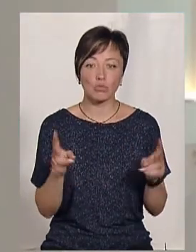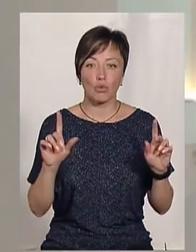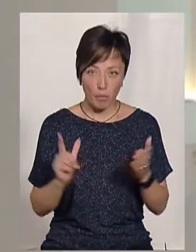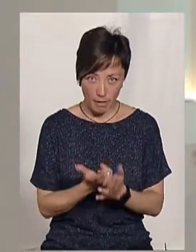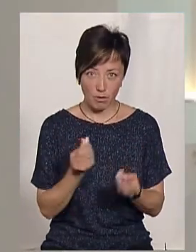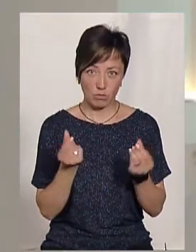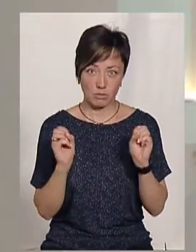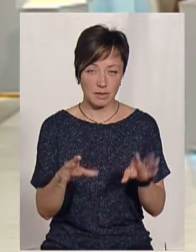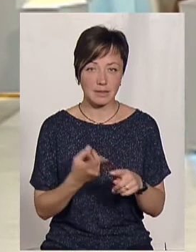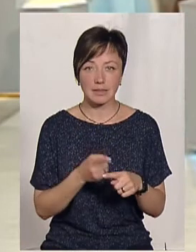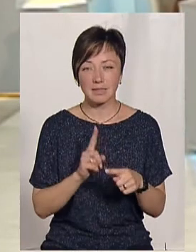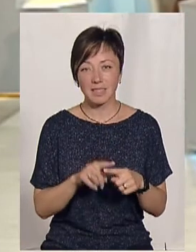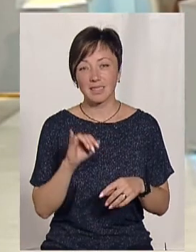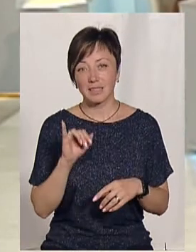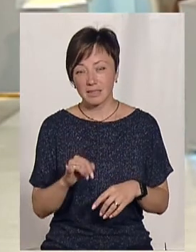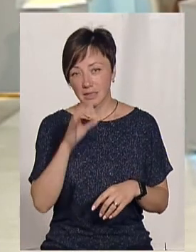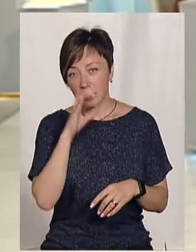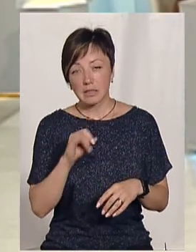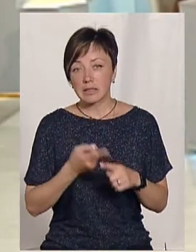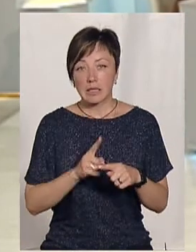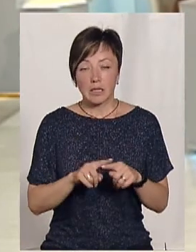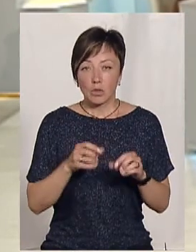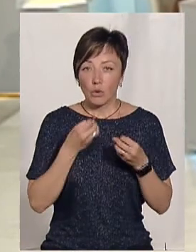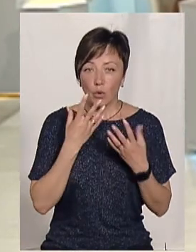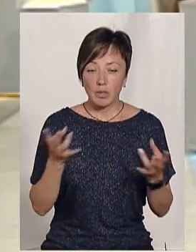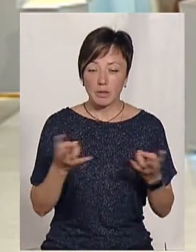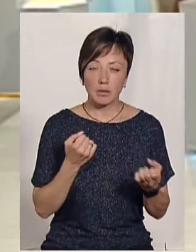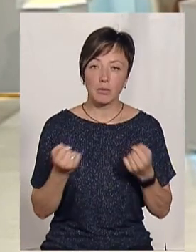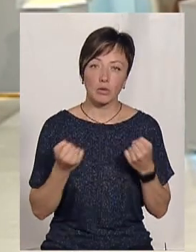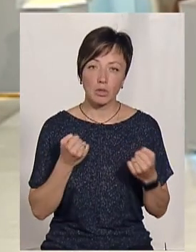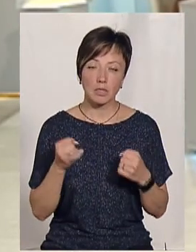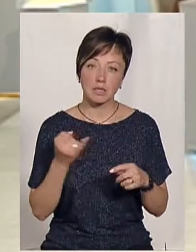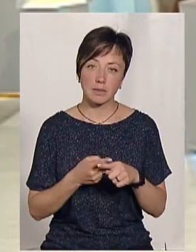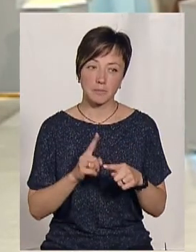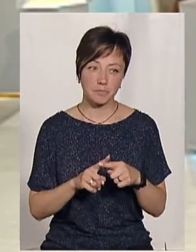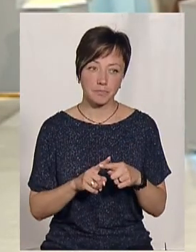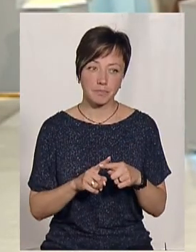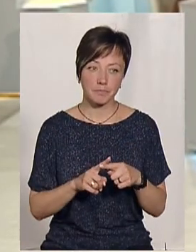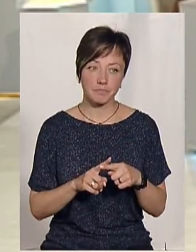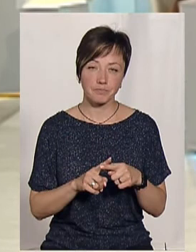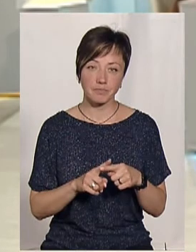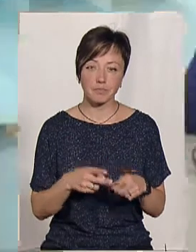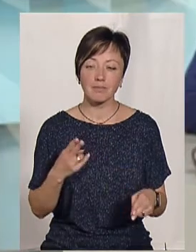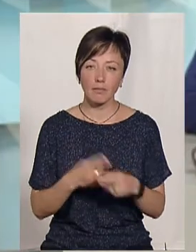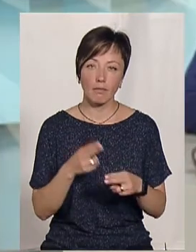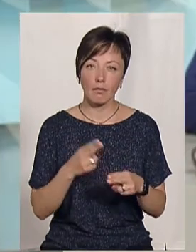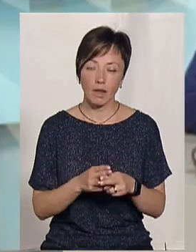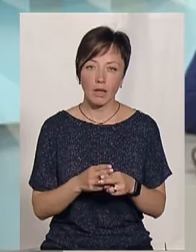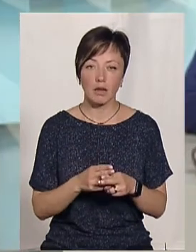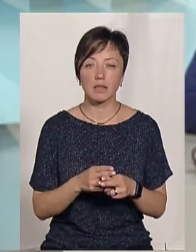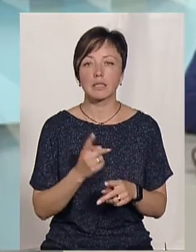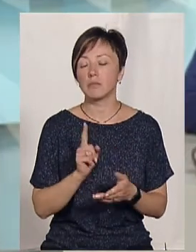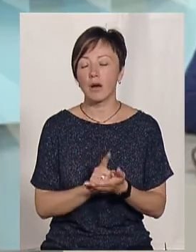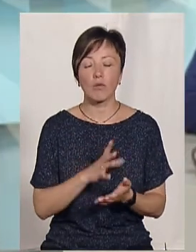знов треба здавати. Це зле, це недобре, з цим треба боротися. І це одна з найбільших перепон. Це